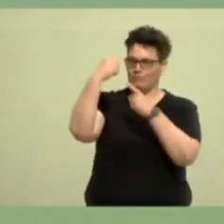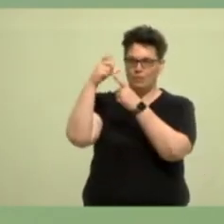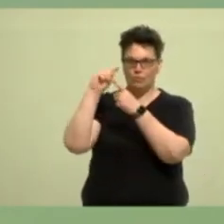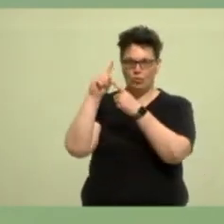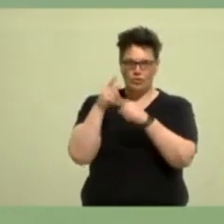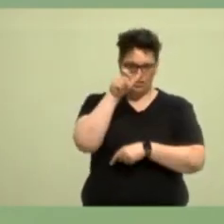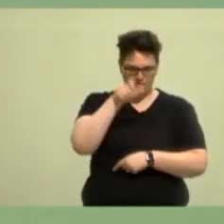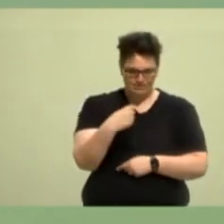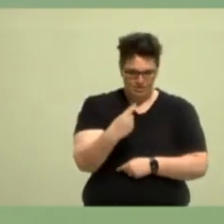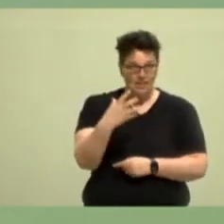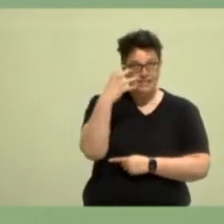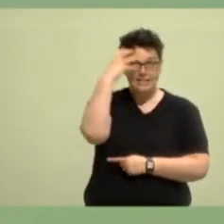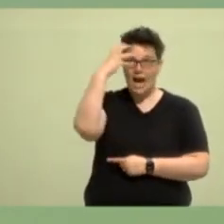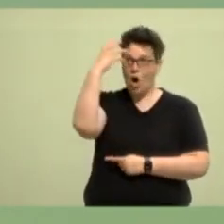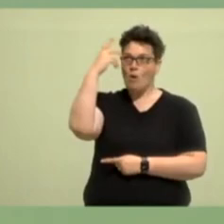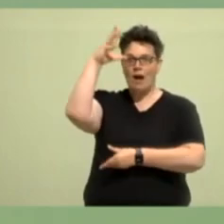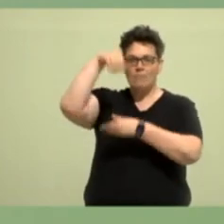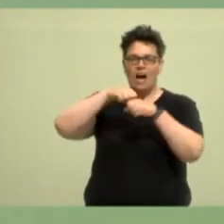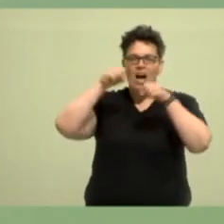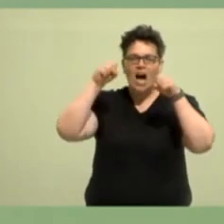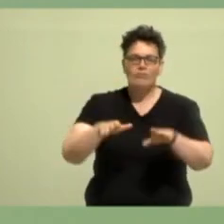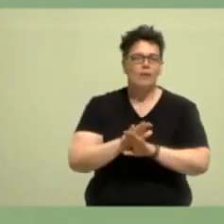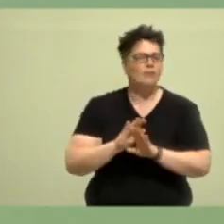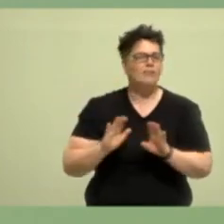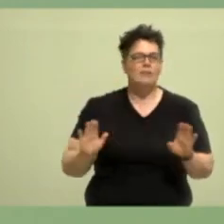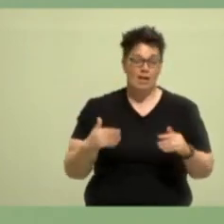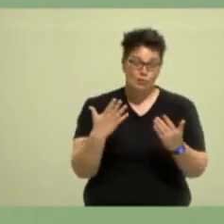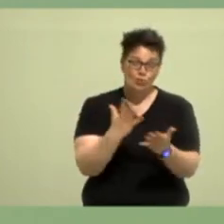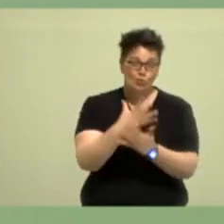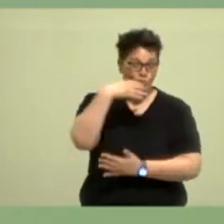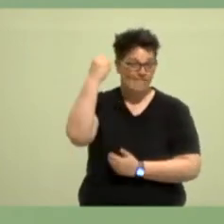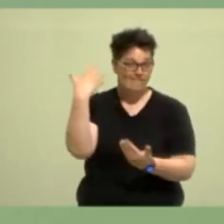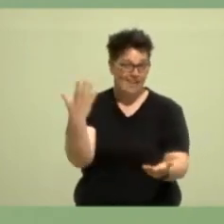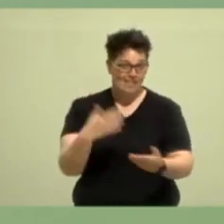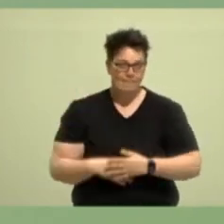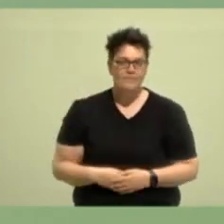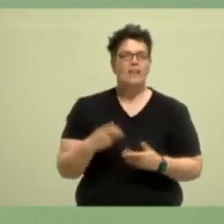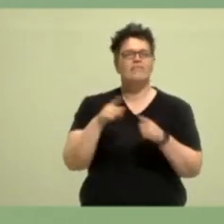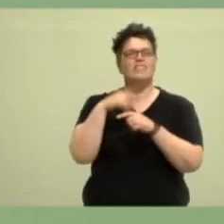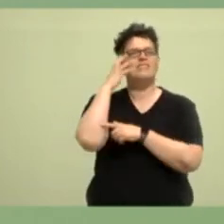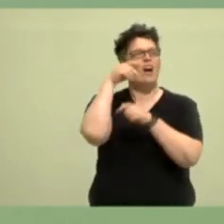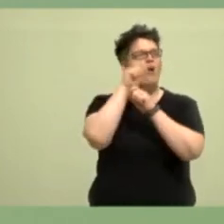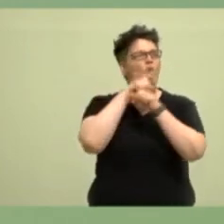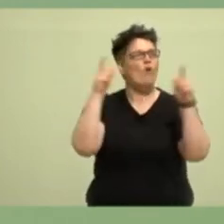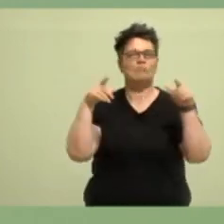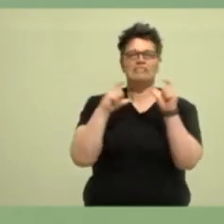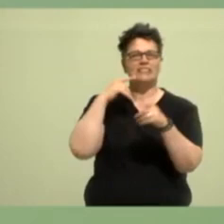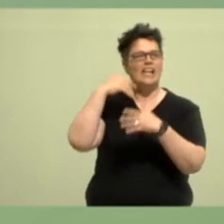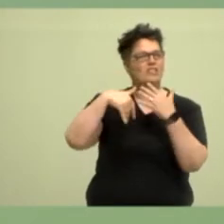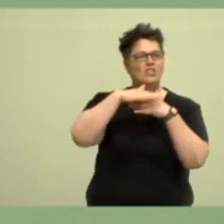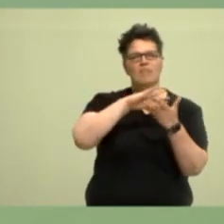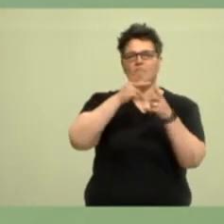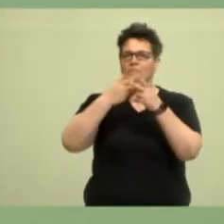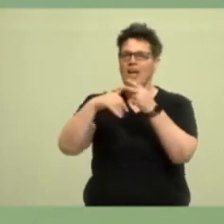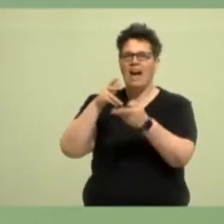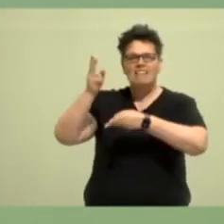Den Traum, die Vision einer gerechteren Gesellschaft, einer für zukünftige Generationen bewohnbaren